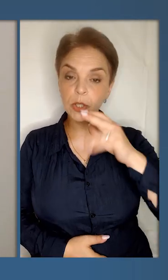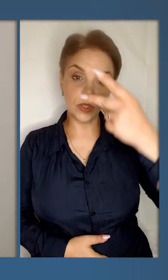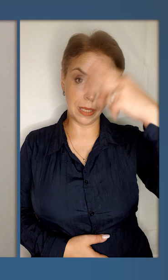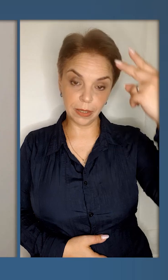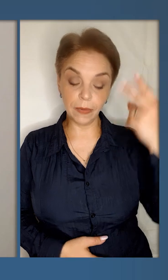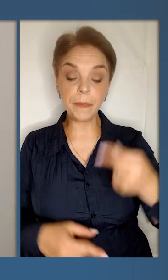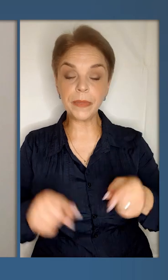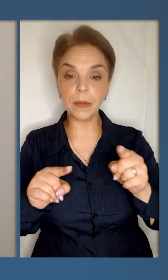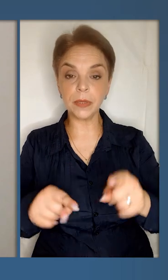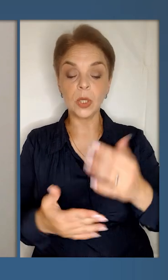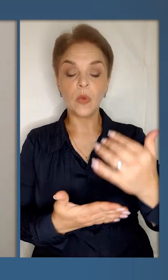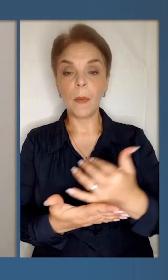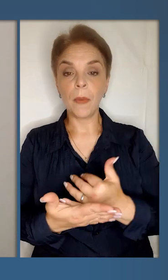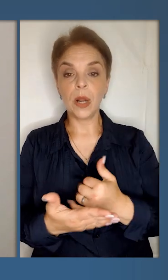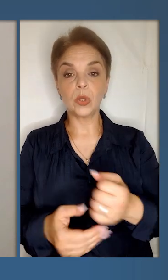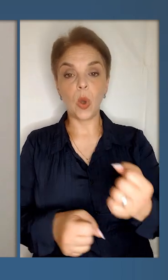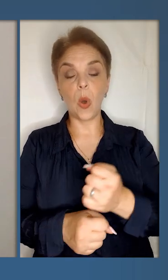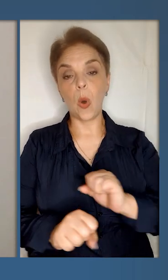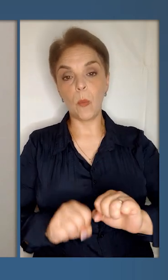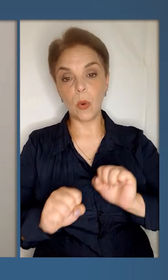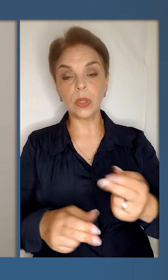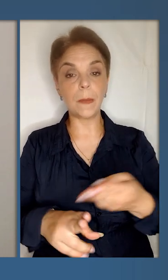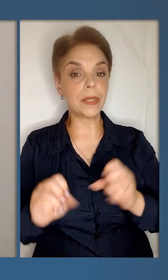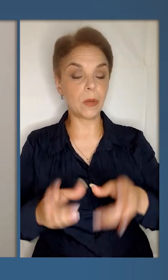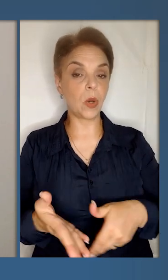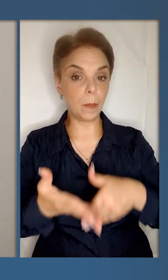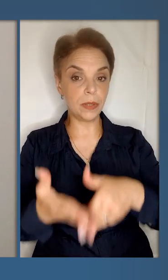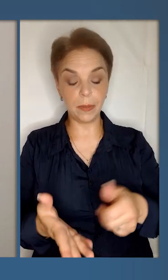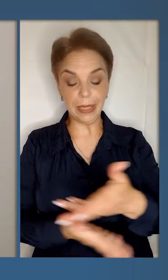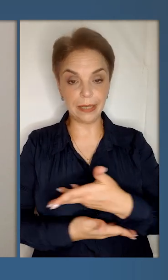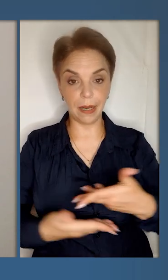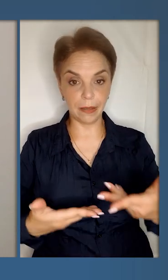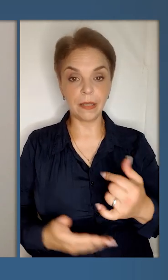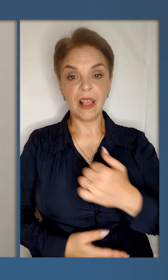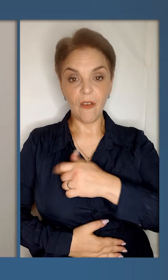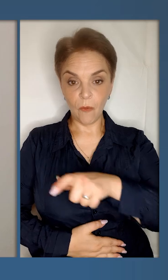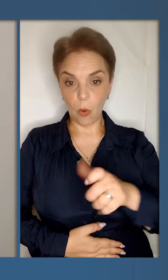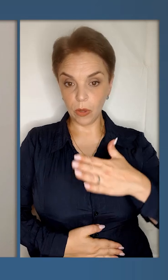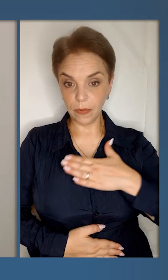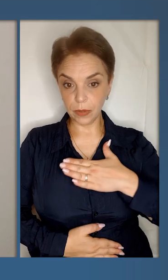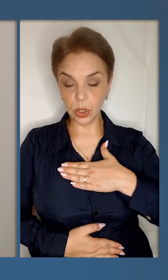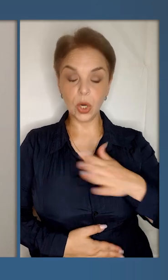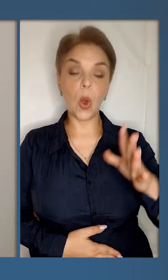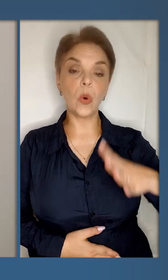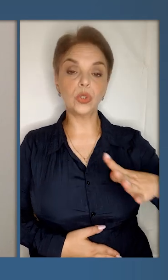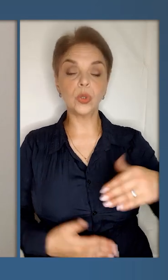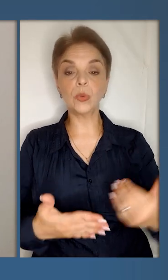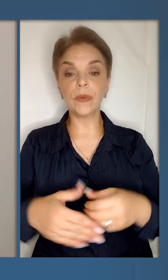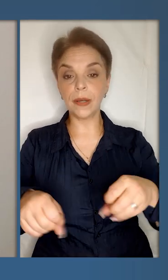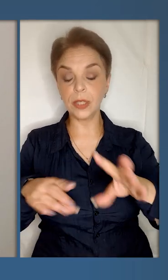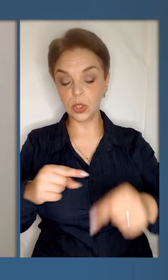Німеччині та Литві за нові пакети оборонної та безпекової підтримки для нас, для воїнів наших.